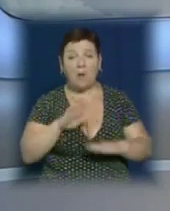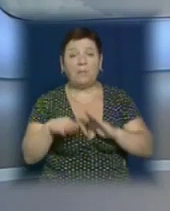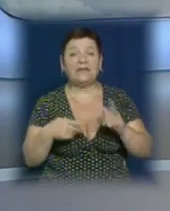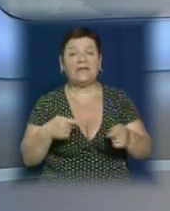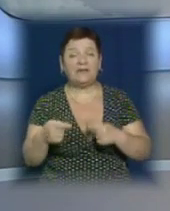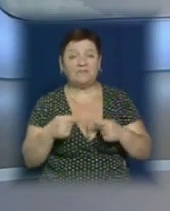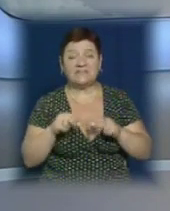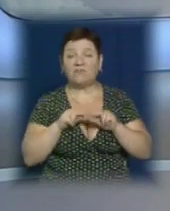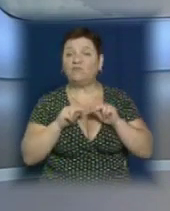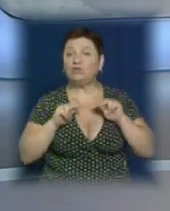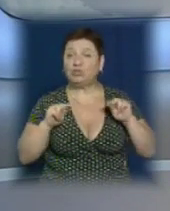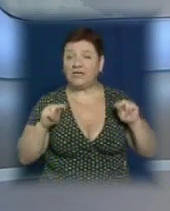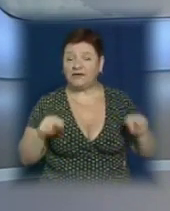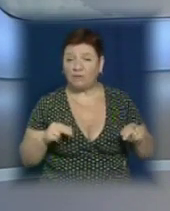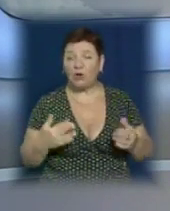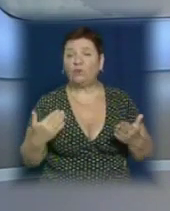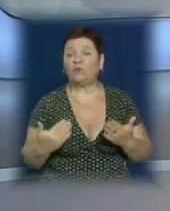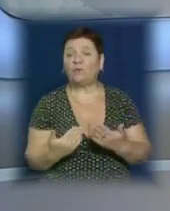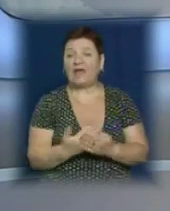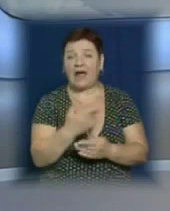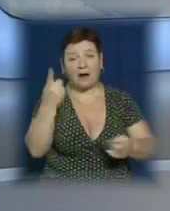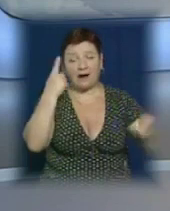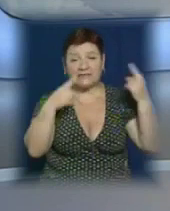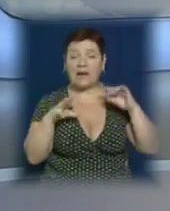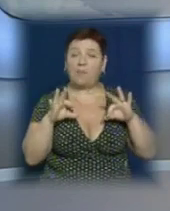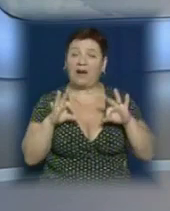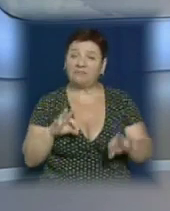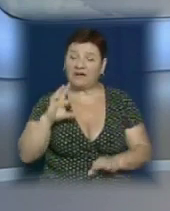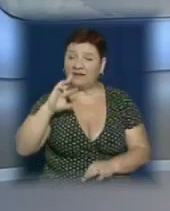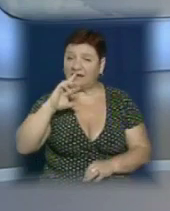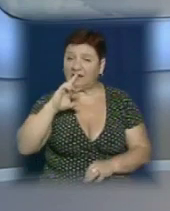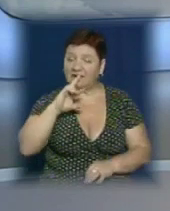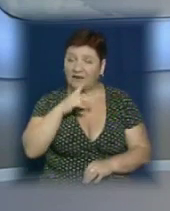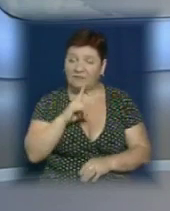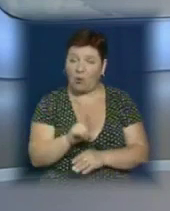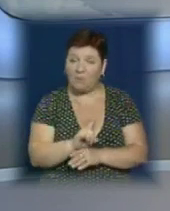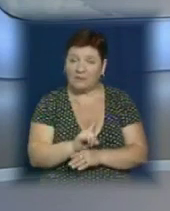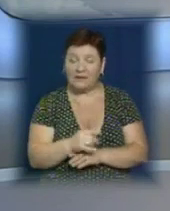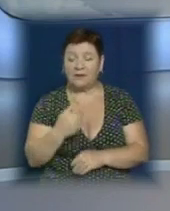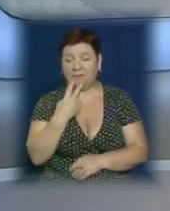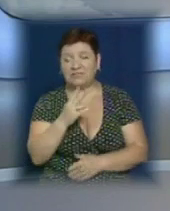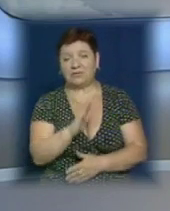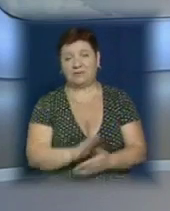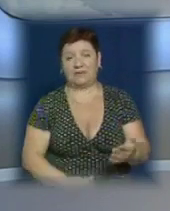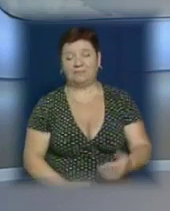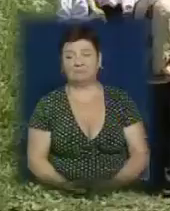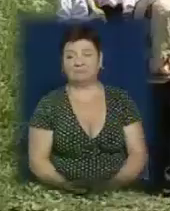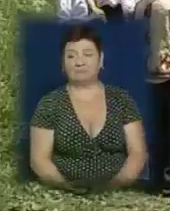місцевих вчителів поставили осучаснену версію казки «Правда і кривда». Як це було, бачили наші журналісти.